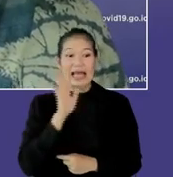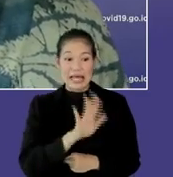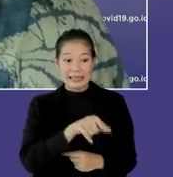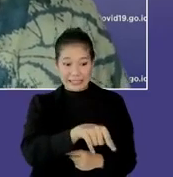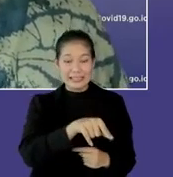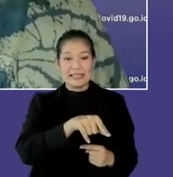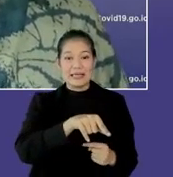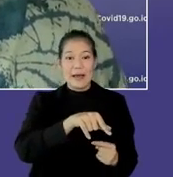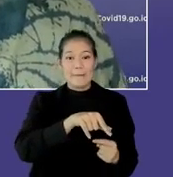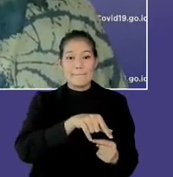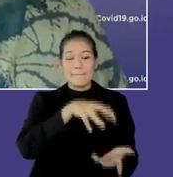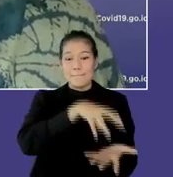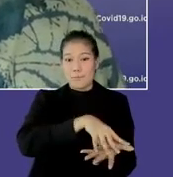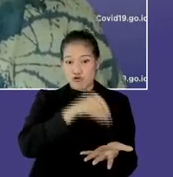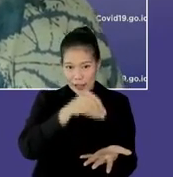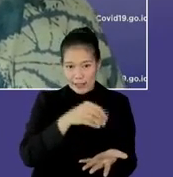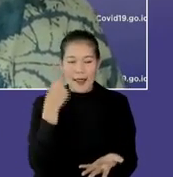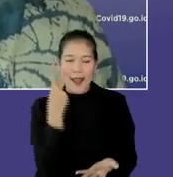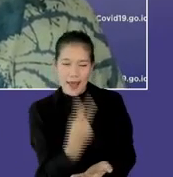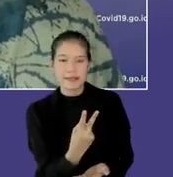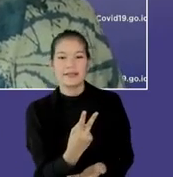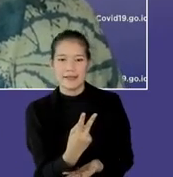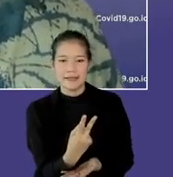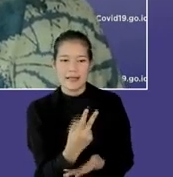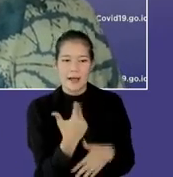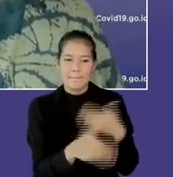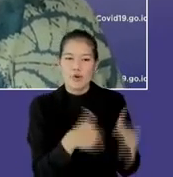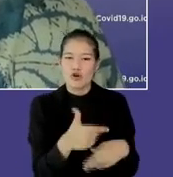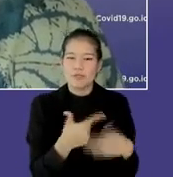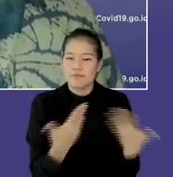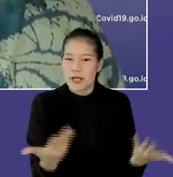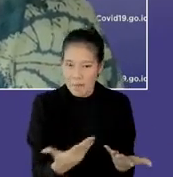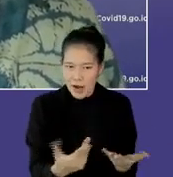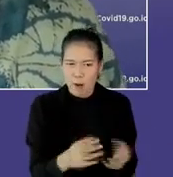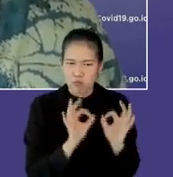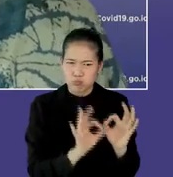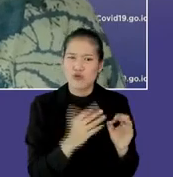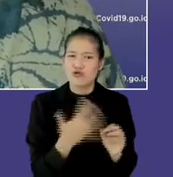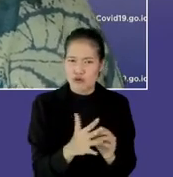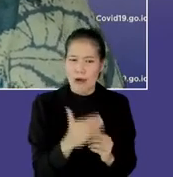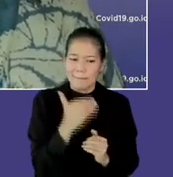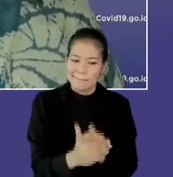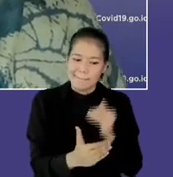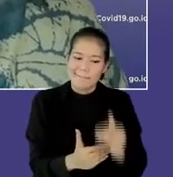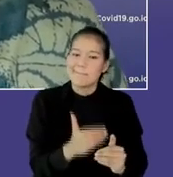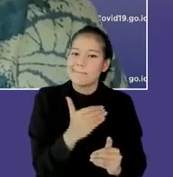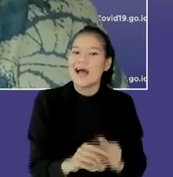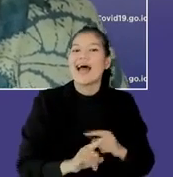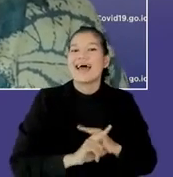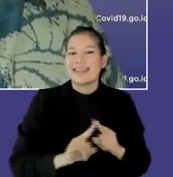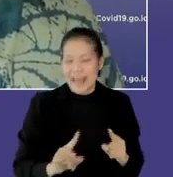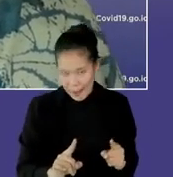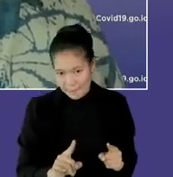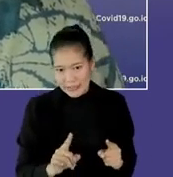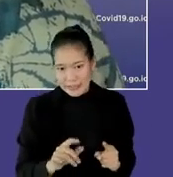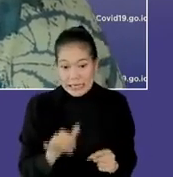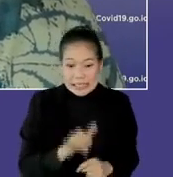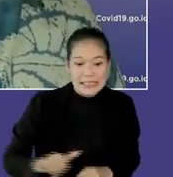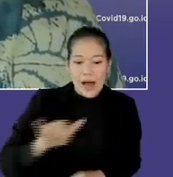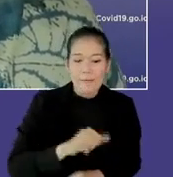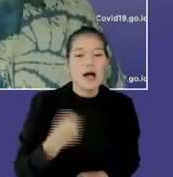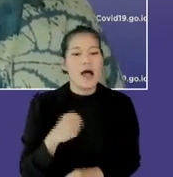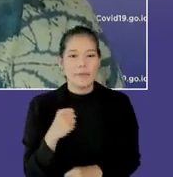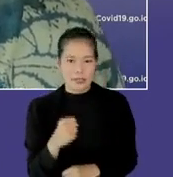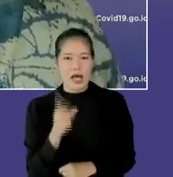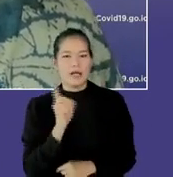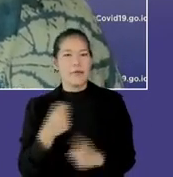menggerakkan, kita coba lihat improvement-nya, saat ini sudah jauh lebih baik gitu ya, mulai secara bertahap, tapi lagi-lagi tidak dapat kita samakan, karena